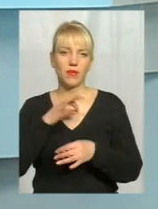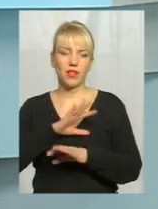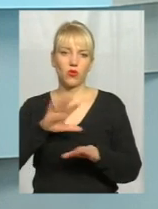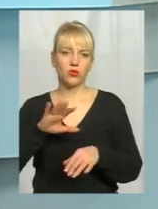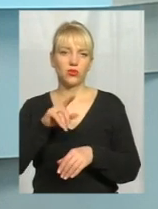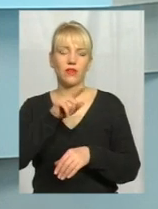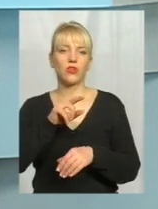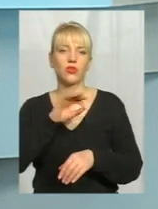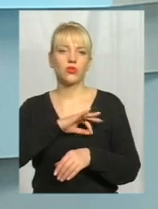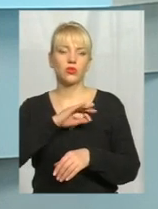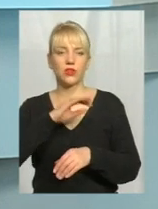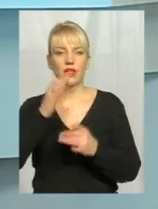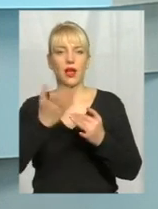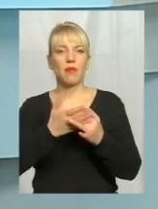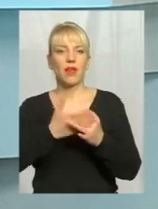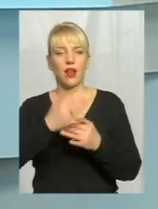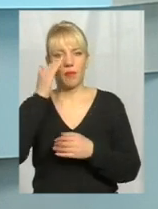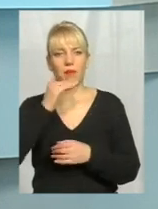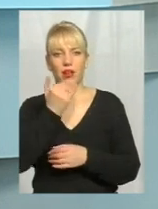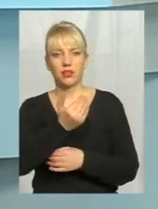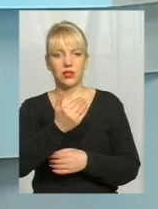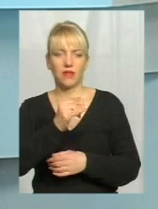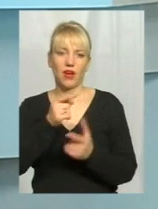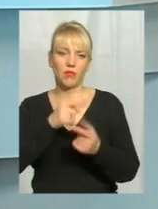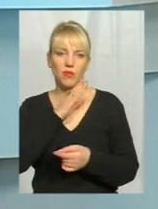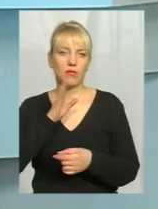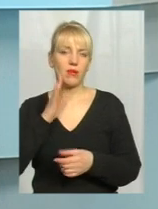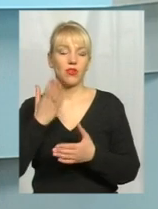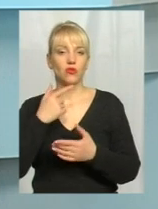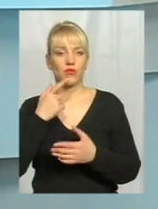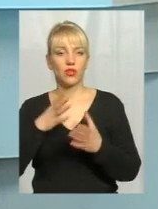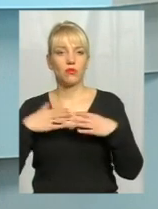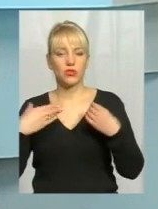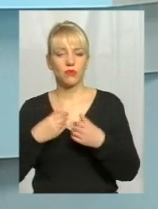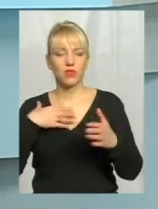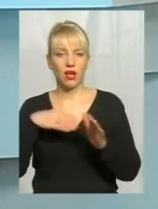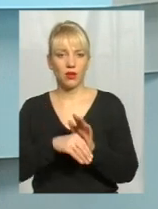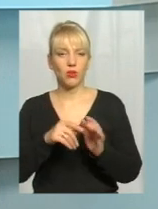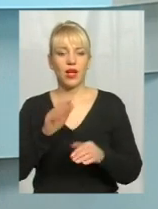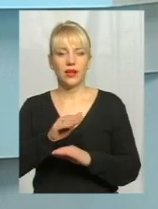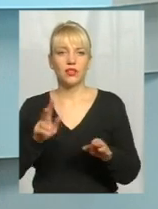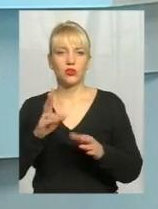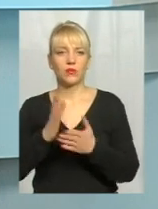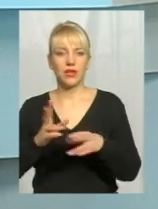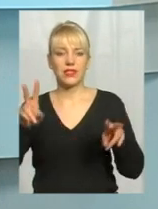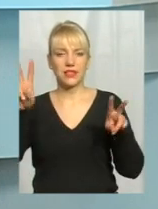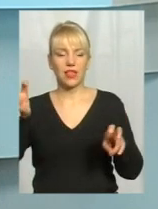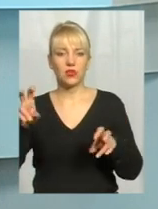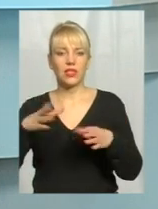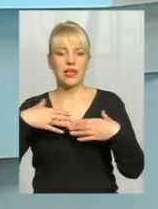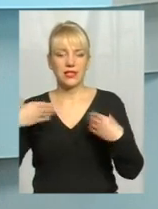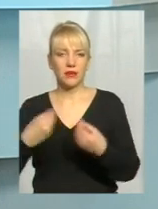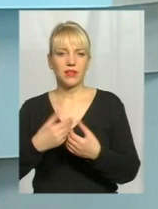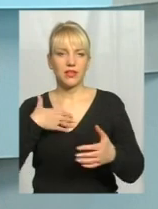батьків. Тобто, батька або матері учасника бойових дій. Якщо ми говоримо вже про сім'ю загиблого, про діток, які мають статус сім'ї загиблого, померлого учасника